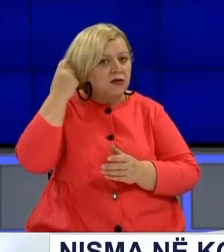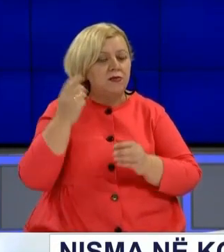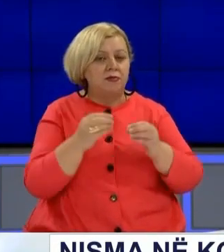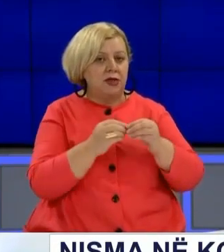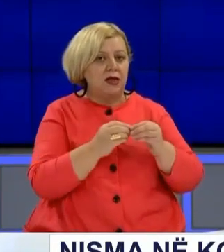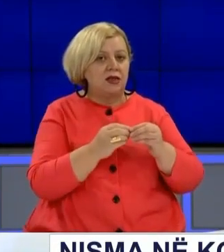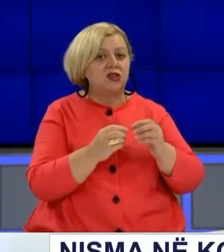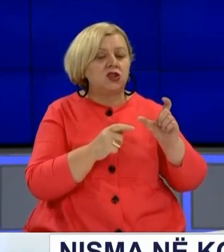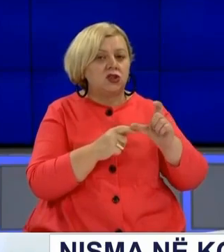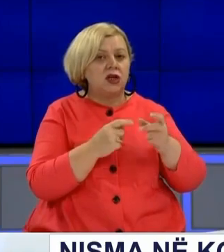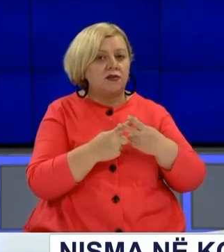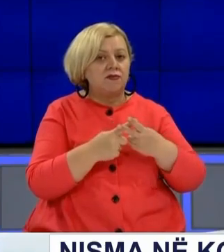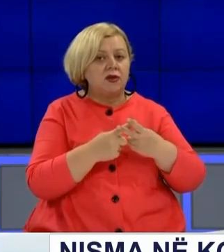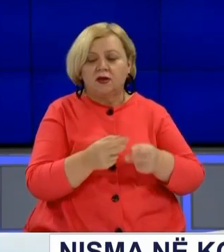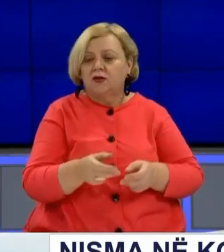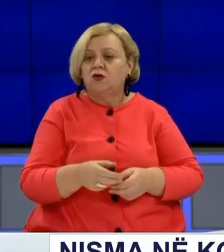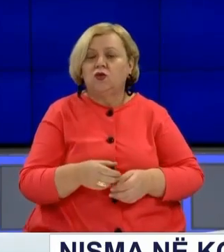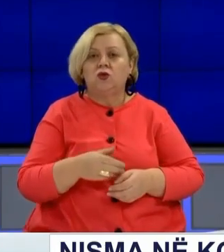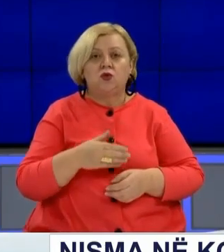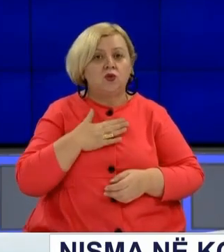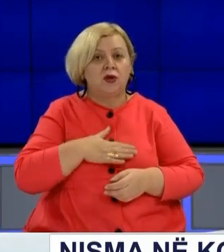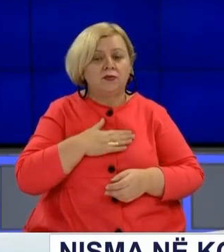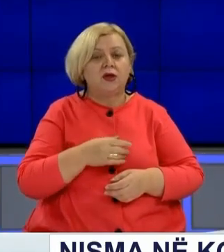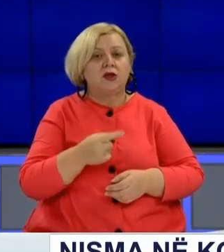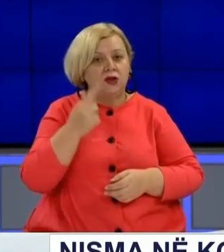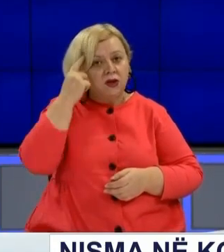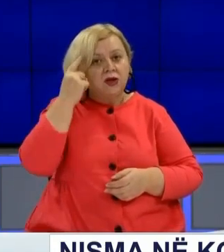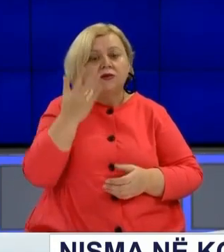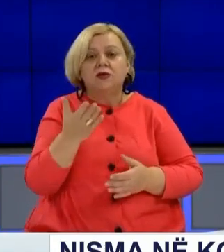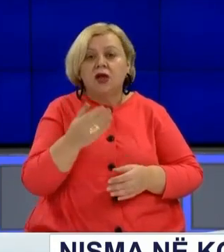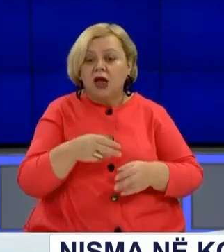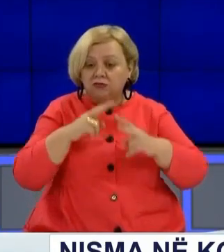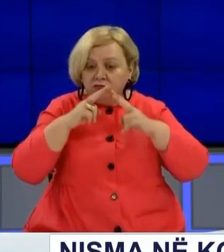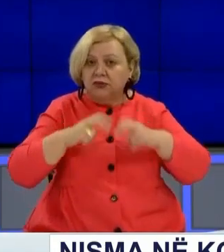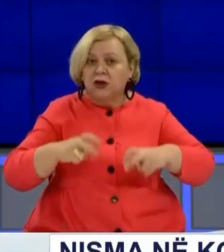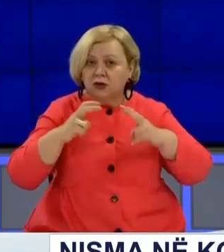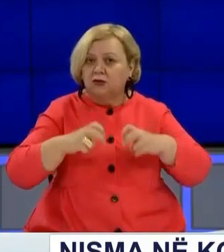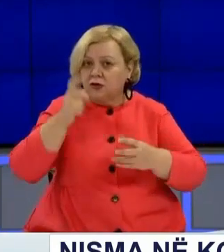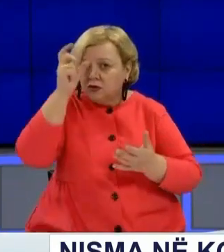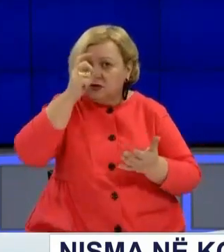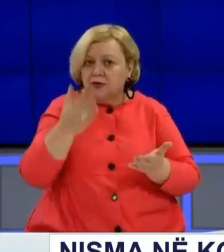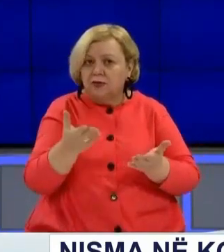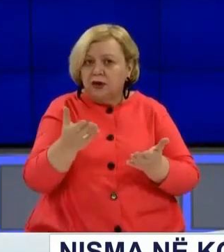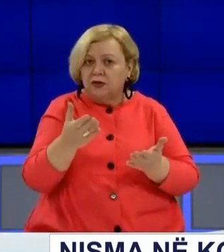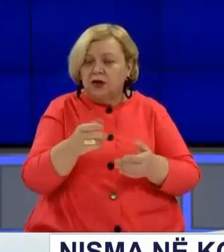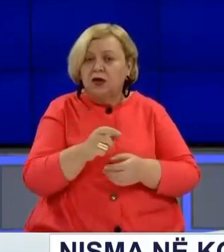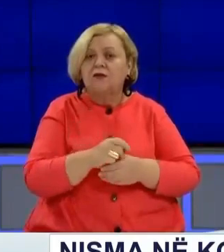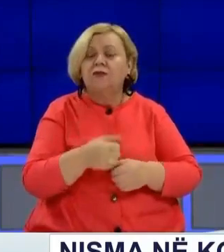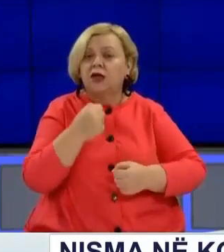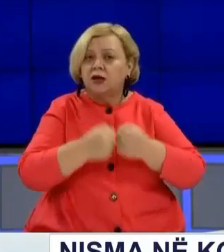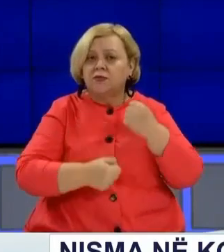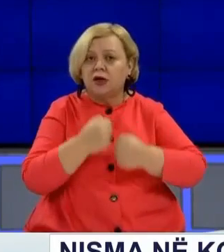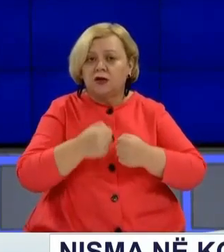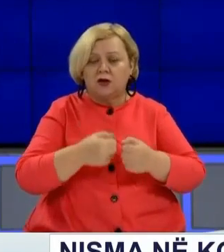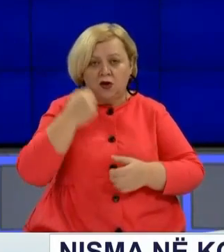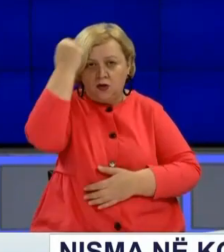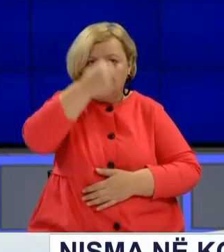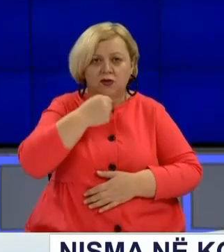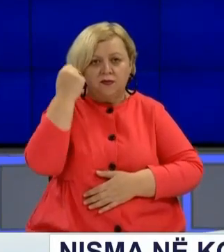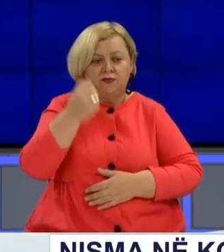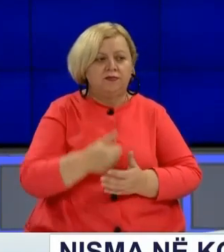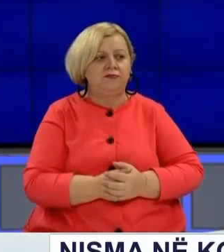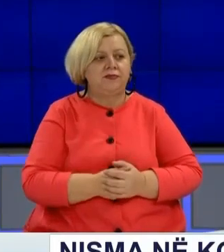Bilald Sherifi, ka thënë se duan të din nëse gjukata në fjal ka një surhetime në da i serbve që kryen kryme në Kosovë. Nga zonja